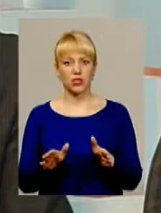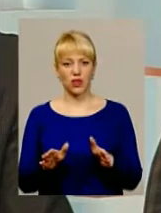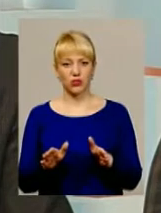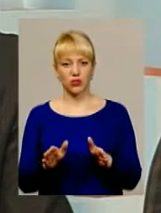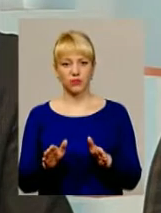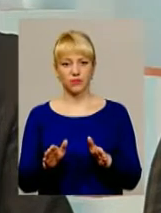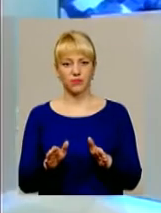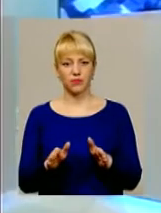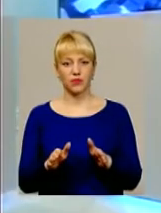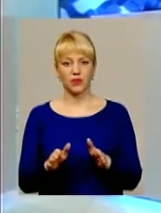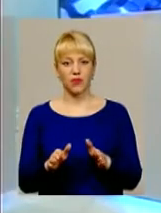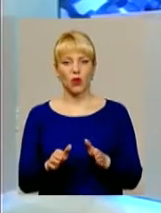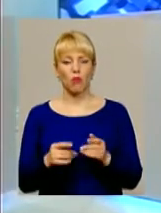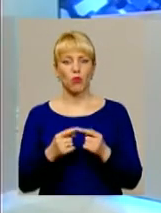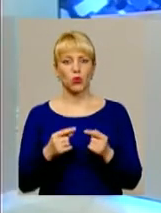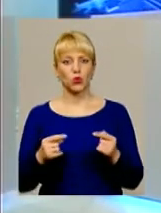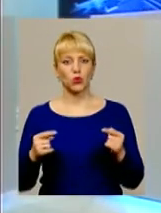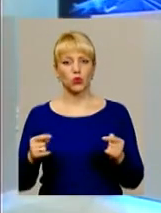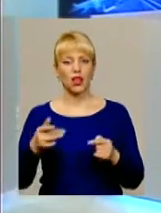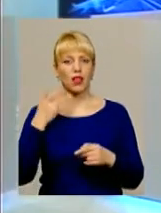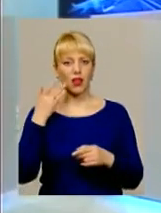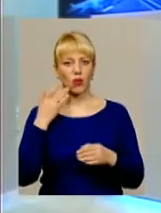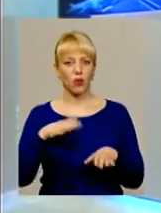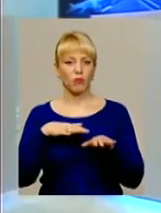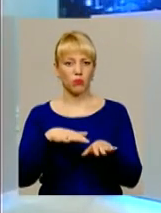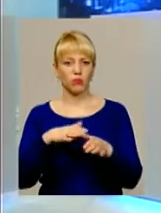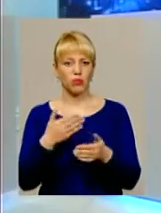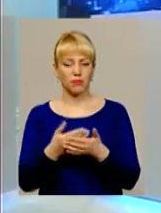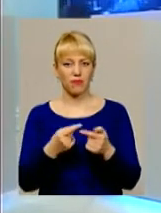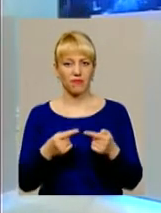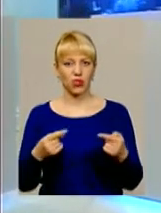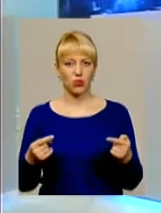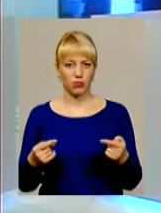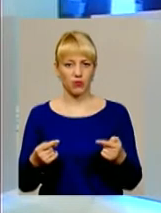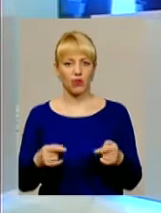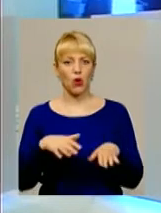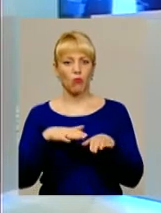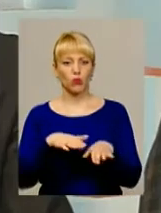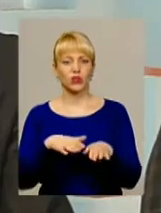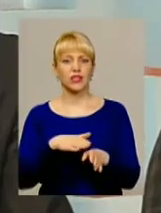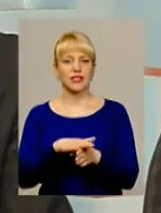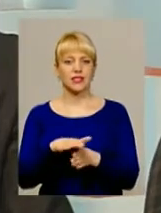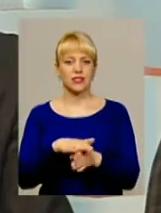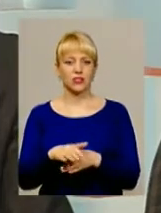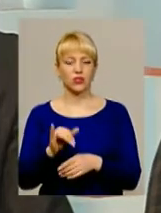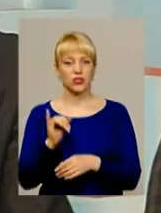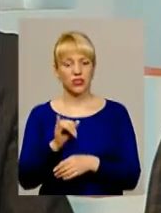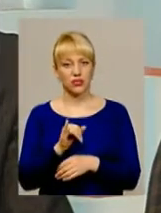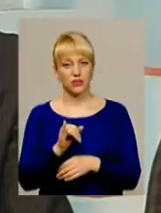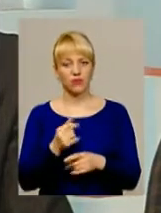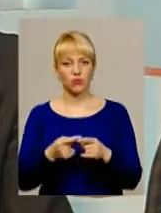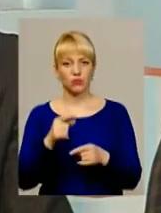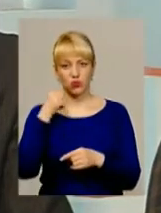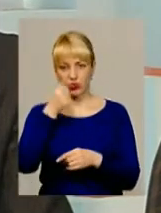продукти легкої промисловості, вироби, пошиття здійснюють. І в